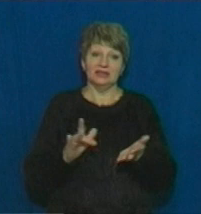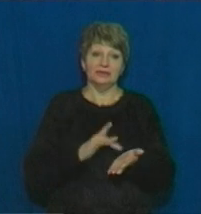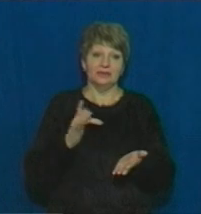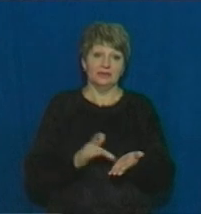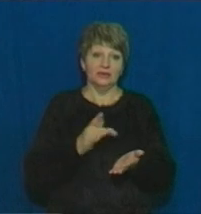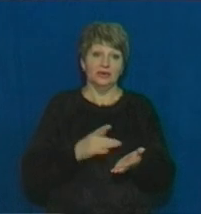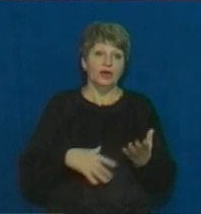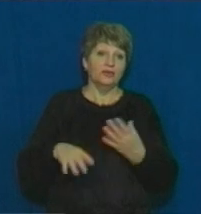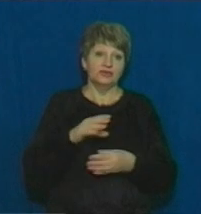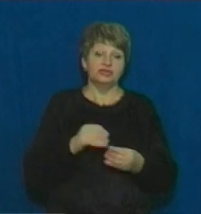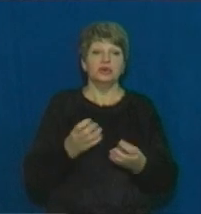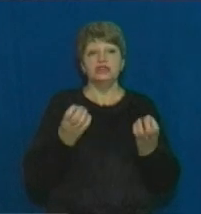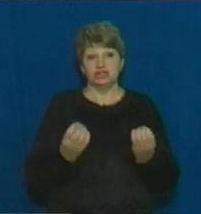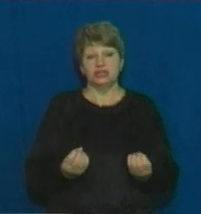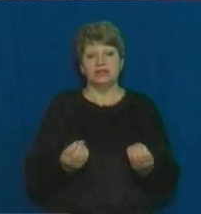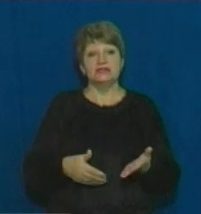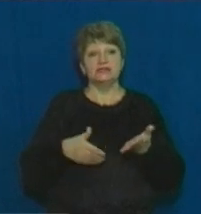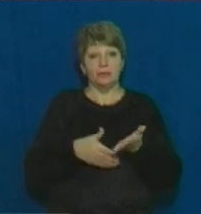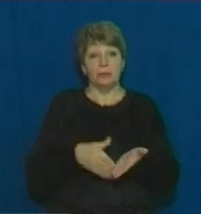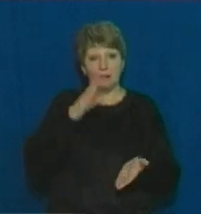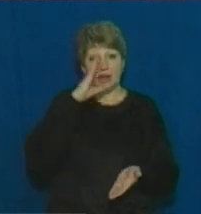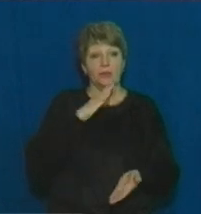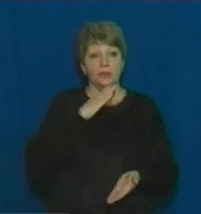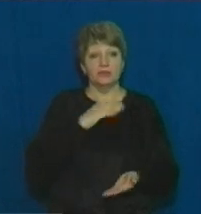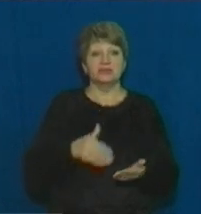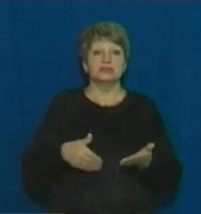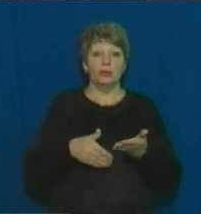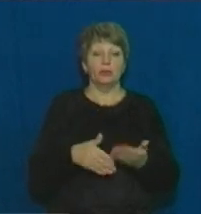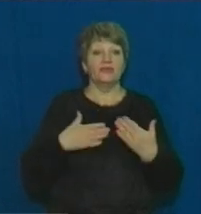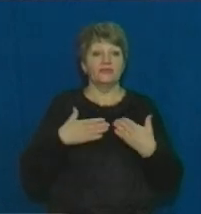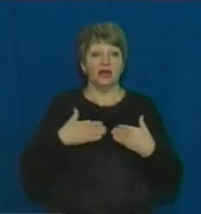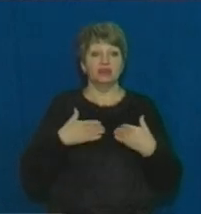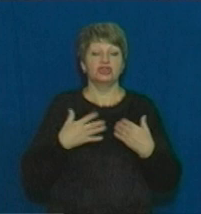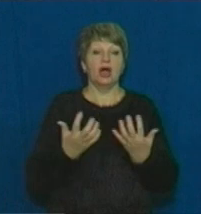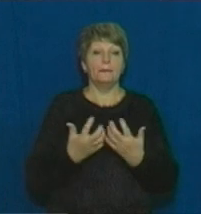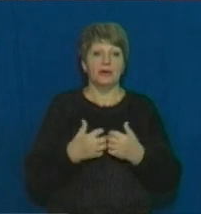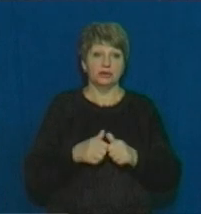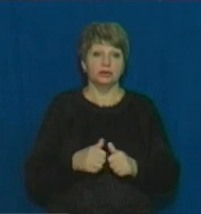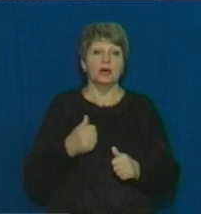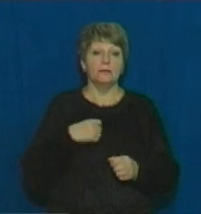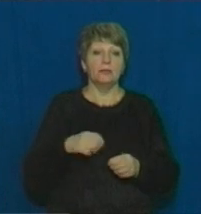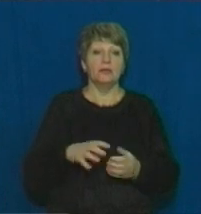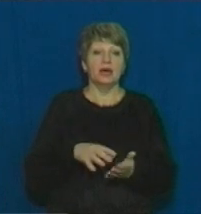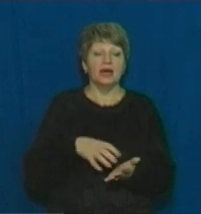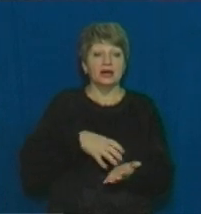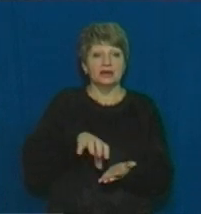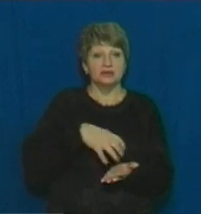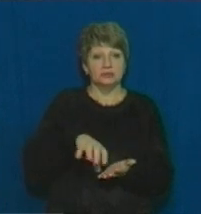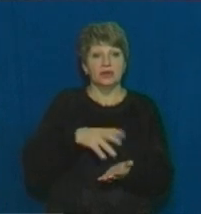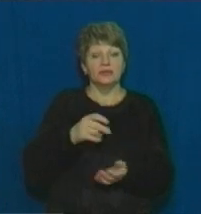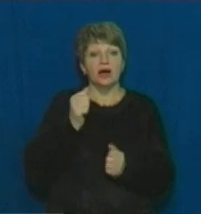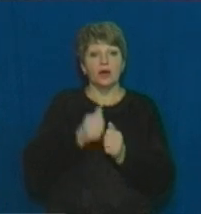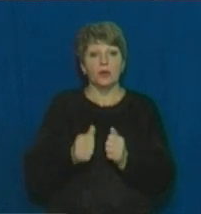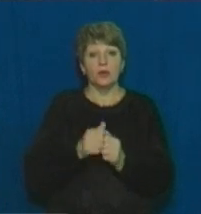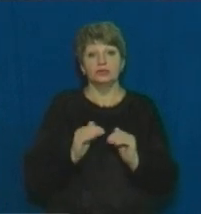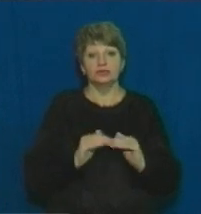все в кольорове. Ще за допомогою батьків, за допомогою нашої апаратури, ми роздруковуємо. Ще на кожну дитинку